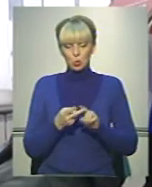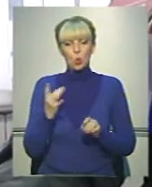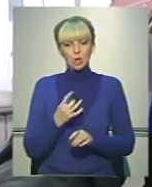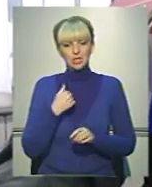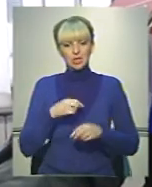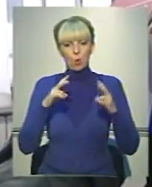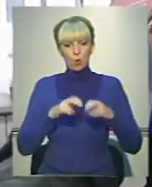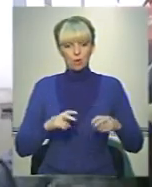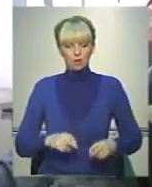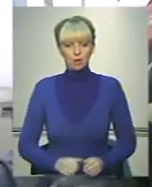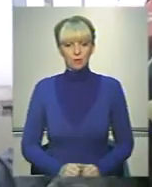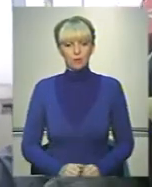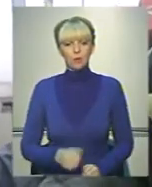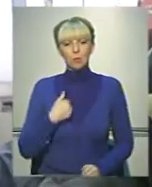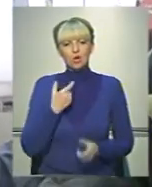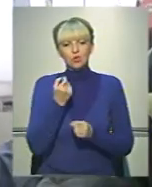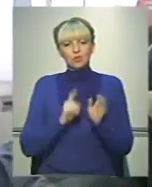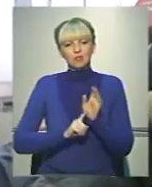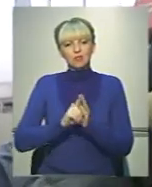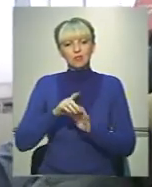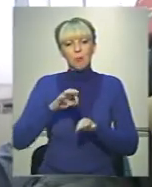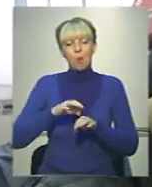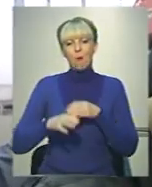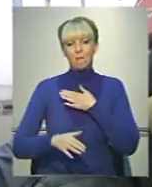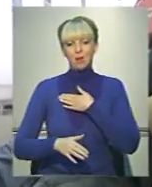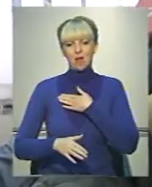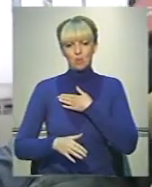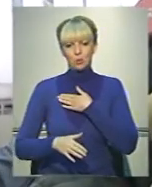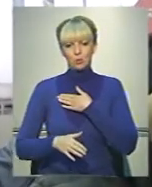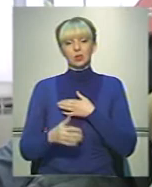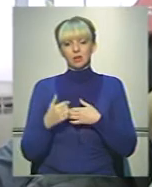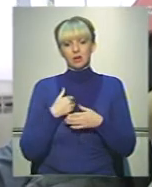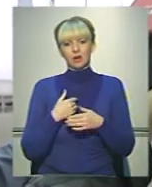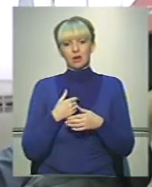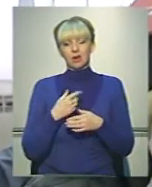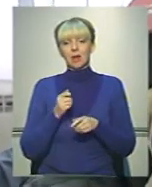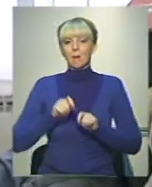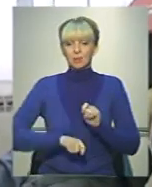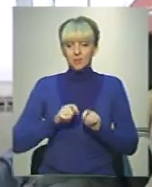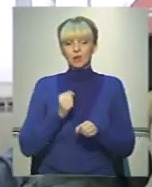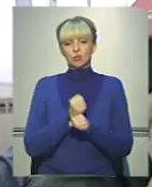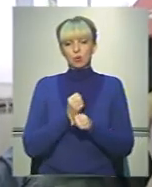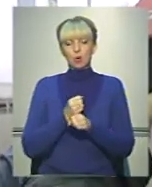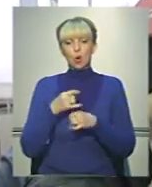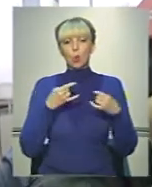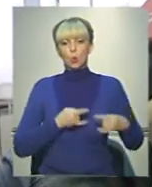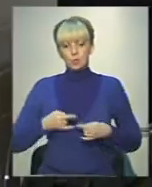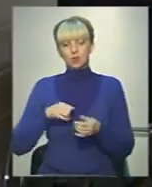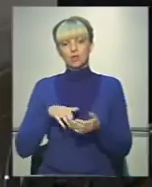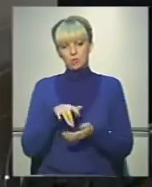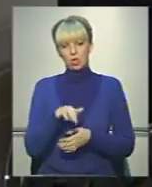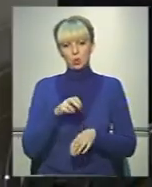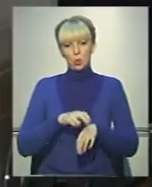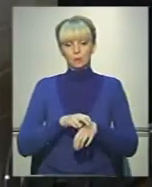я оглядаюся, в суті. У мене трошки почалися болі в правій груді, але я для перевірки зробила ОЗІ і пішла до лікаря.